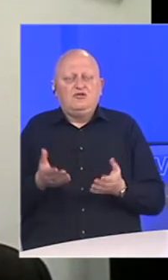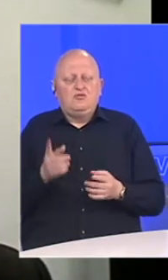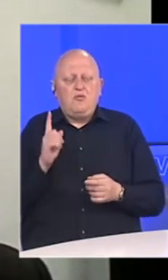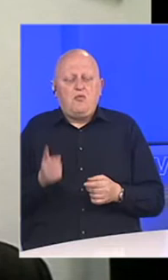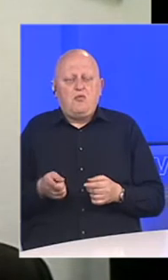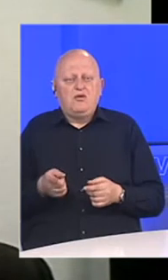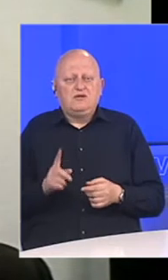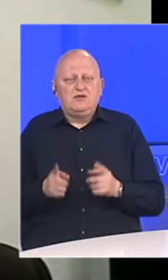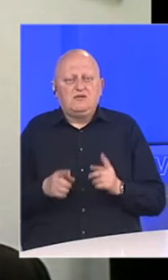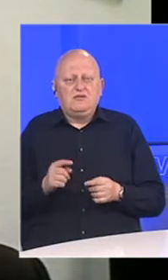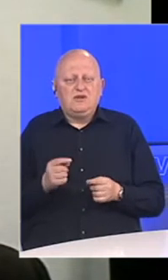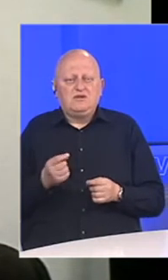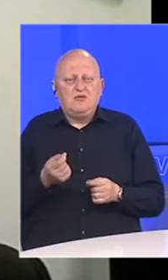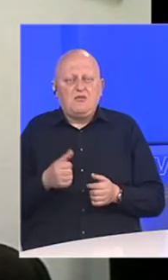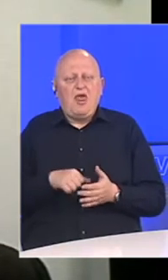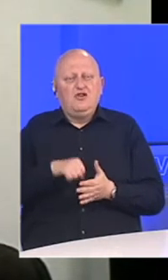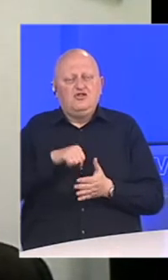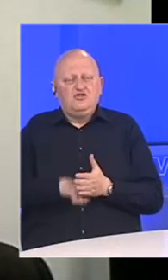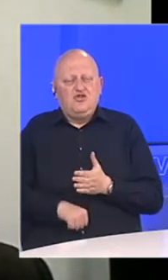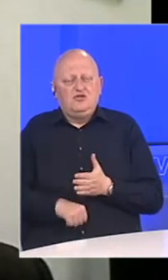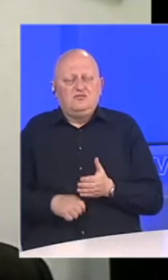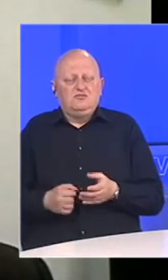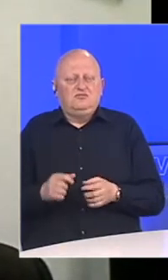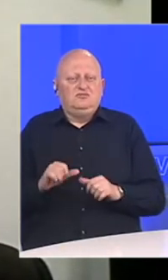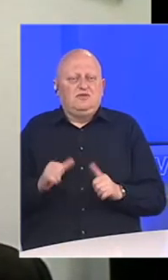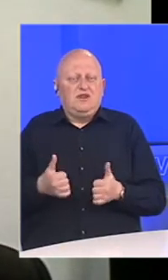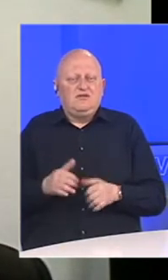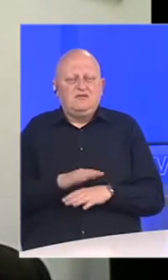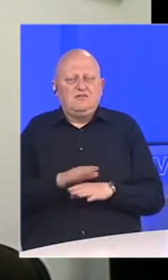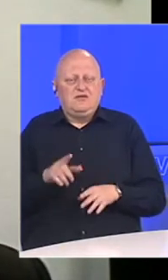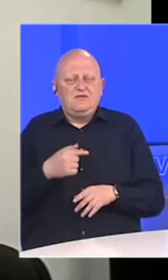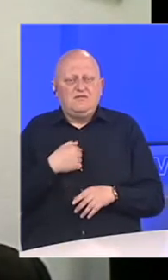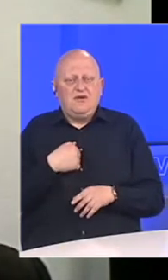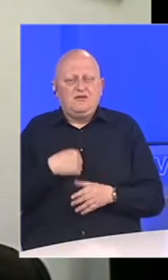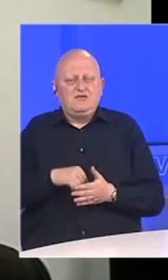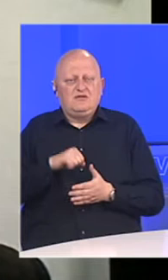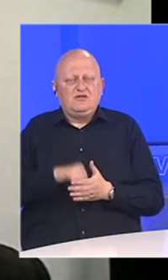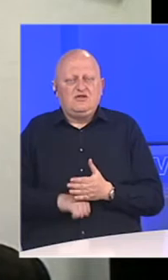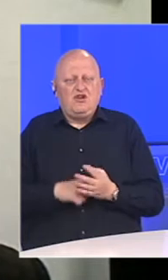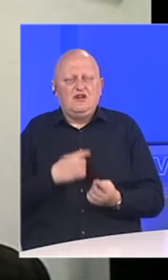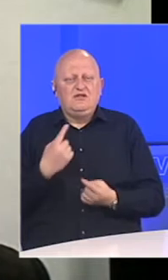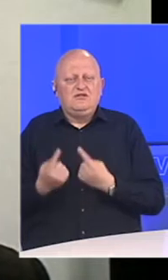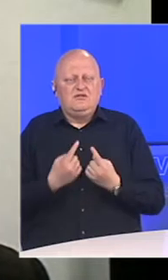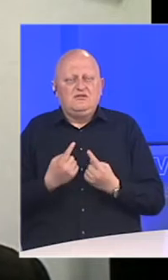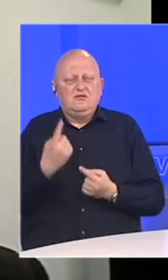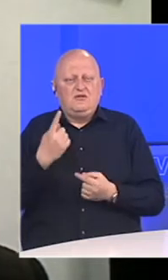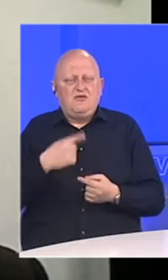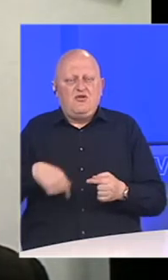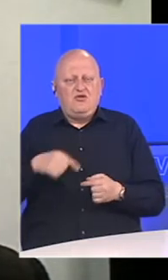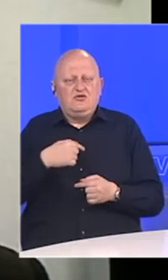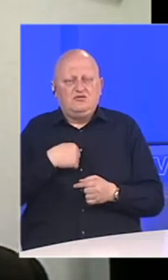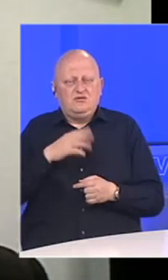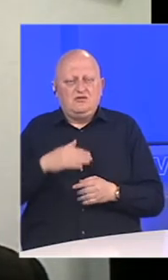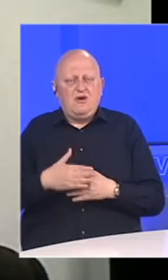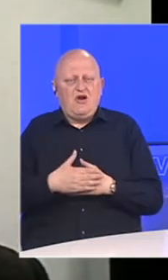moralismo, nekad smo bili možda malo i strogi, ali jednostavno prema svima nama je stroga situacija. Prvo svako od nas ima